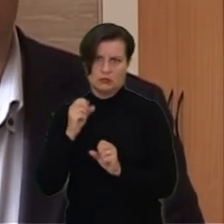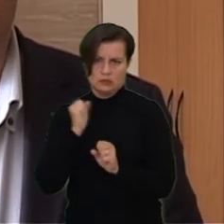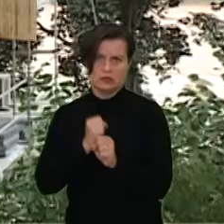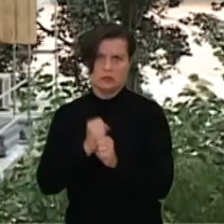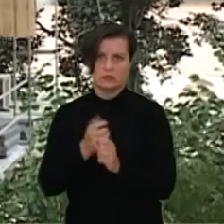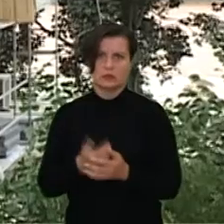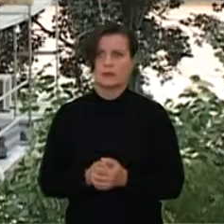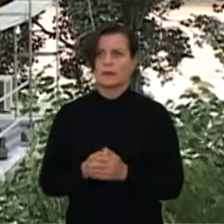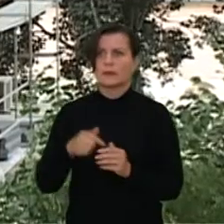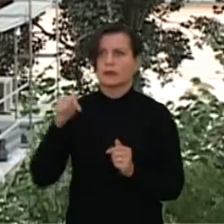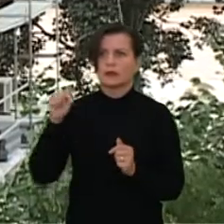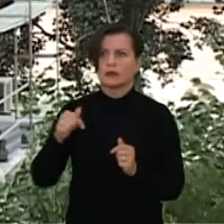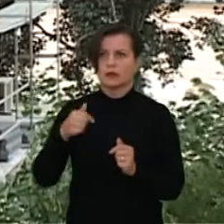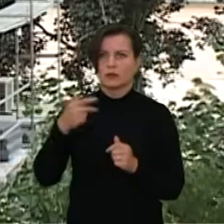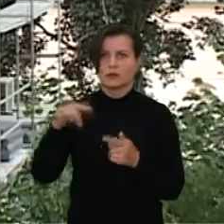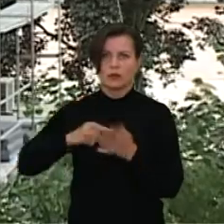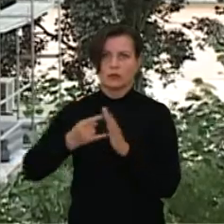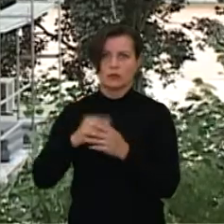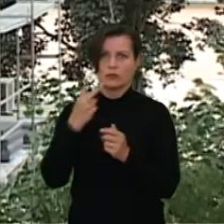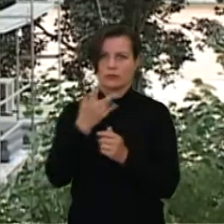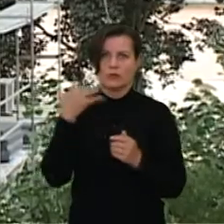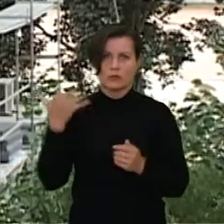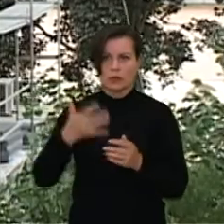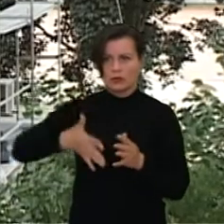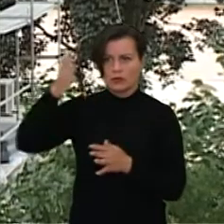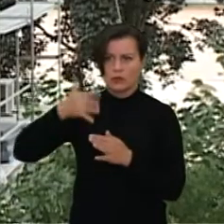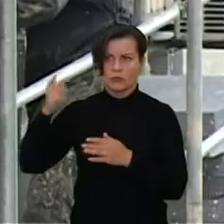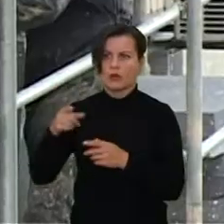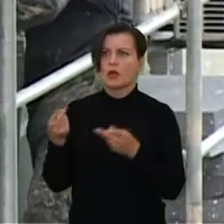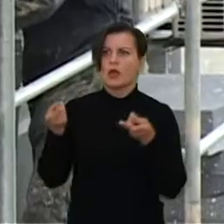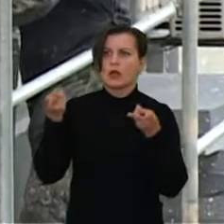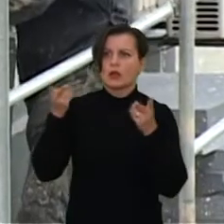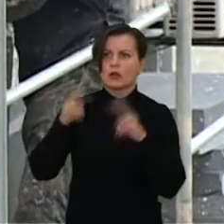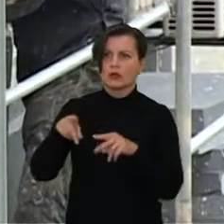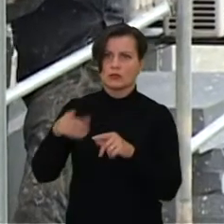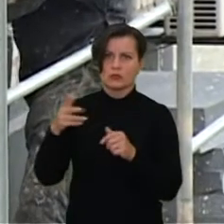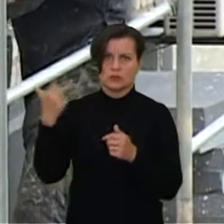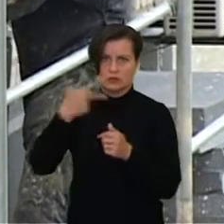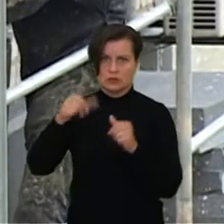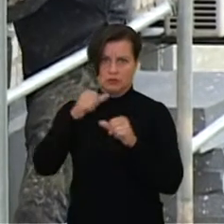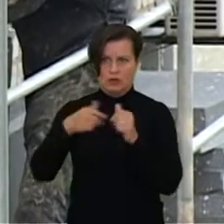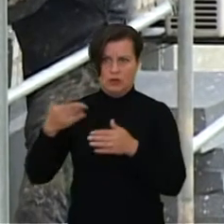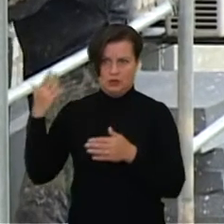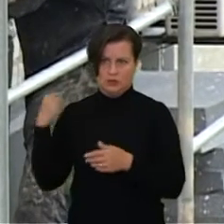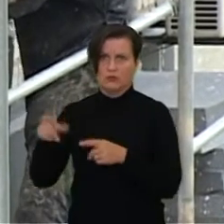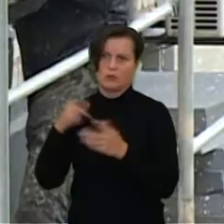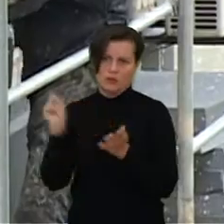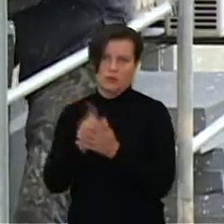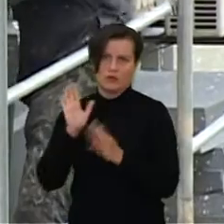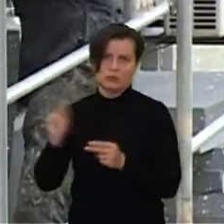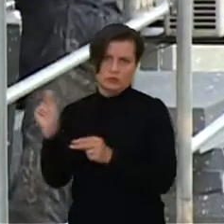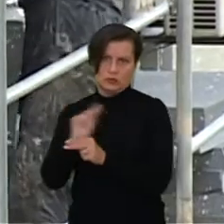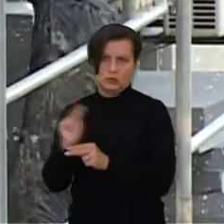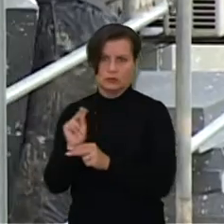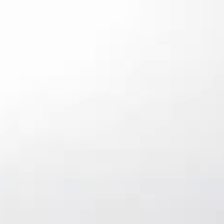procedūras. Kėdainių rajone renovuota 25 daugiau būčiai, tačiau likusiai įstatyti jau daugiau nei prieš 30 metų, ir jie taip pat